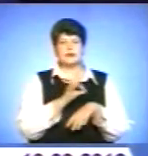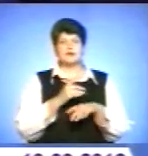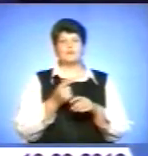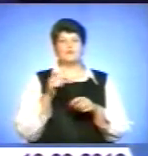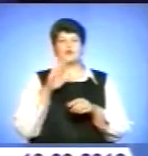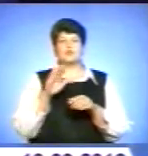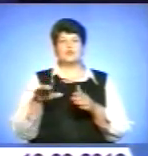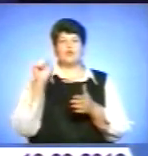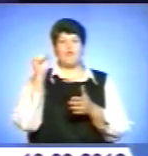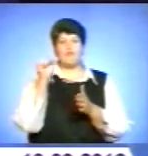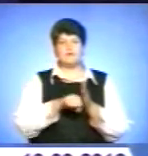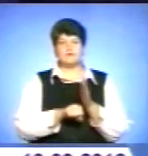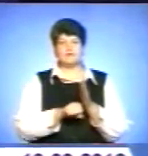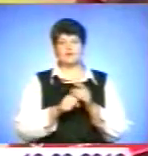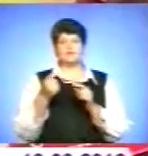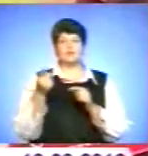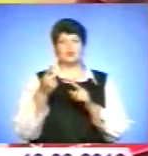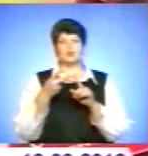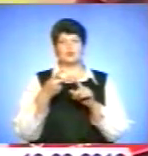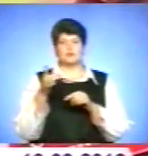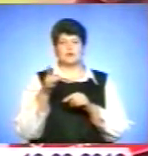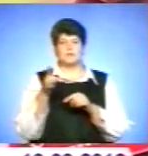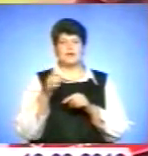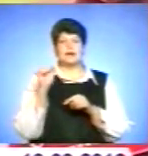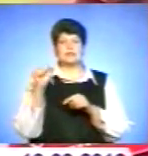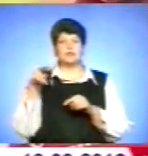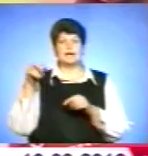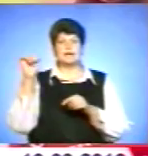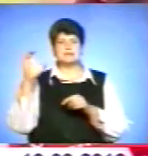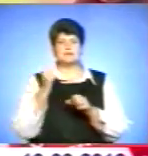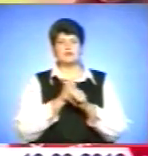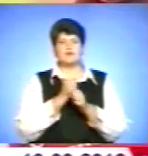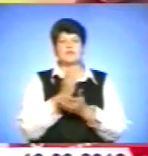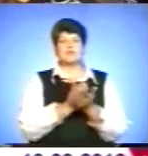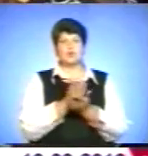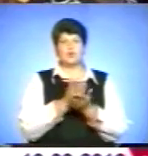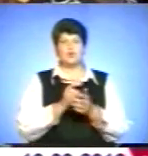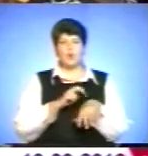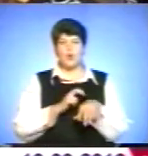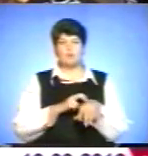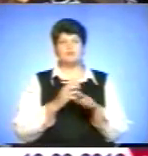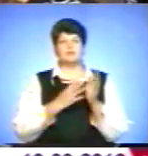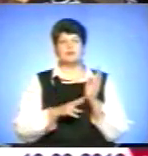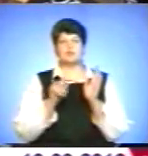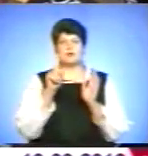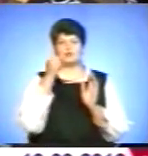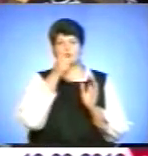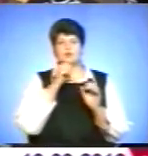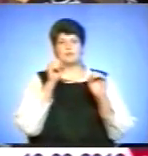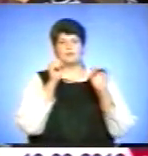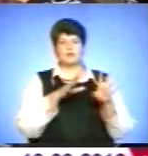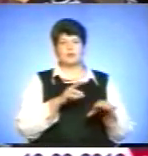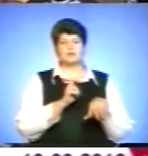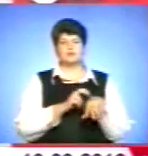У Тернополі – вдруге. Антон Лісець працював хірургом. У 1991 році покинув лікарську